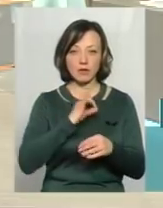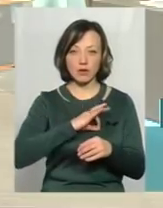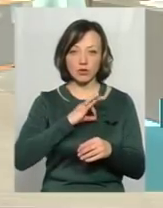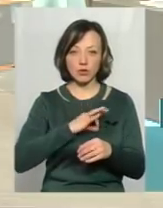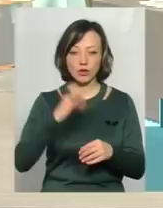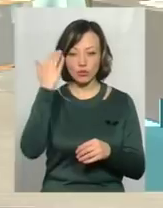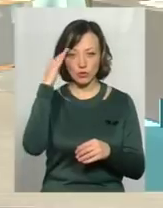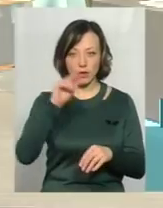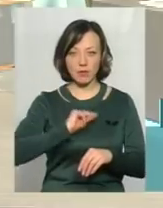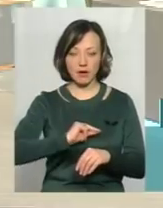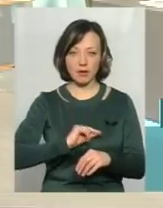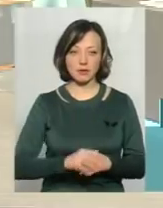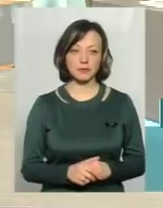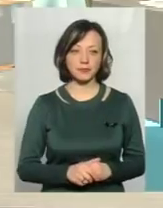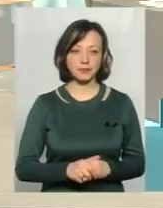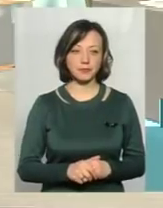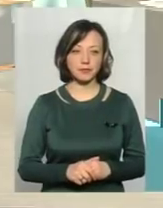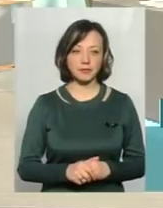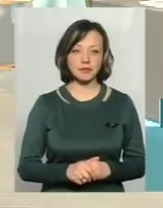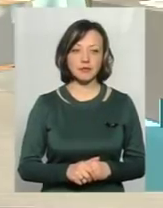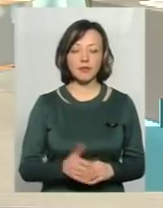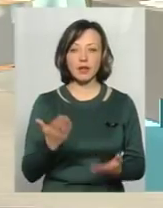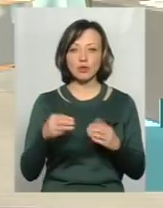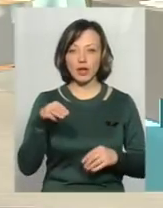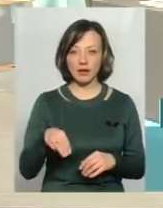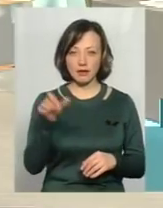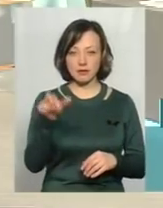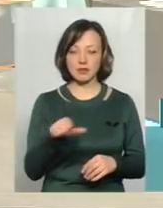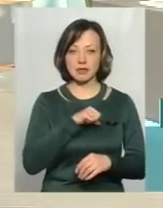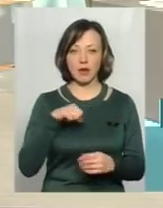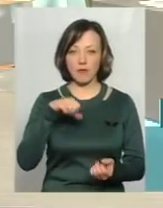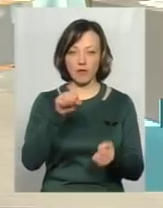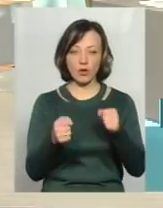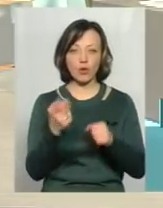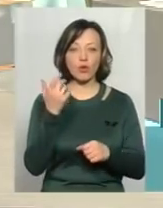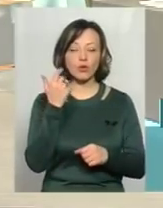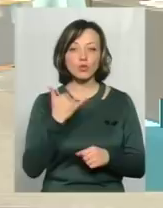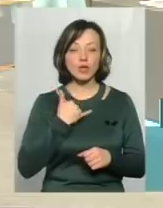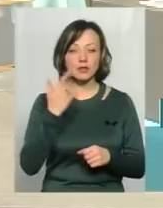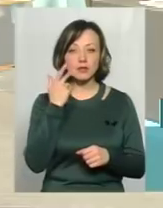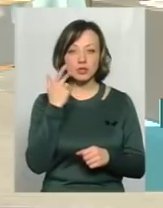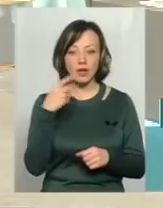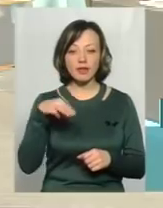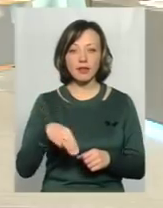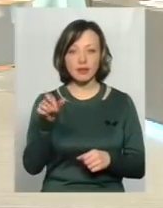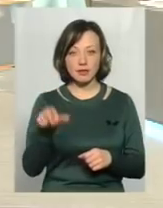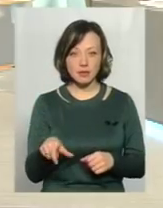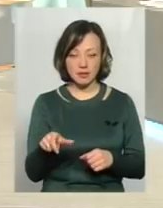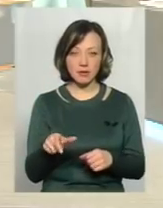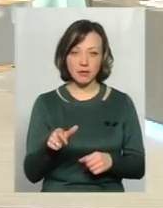найменна праця. Найменна праця. Просто якщо таксист сам водій. Так. В нас зазвичай таксисти – це